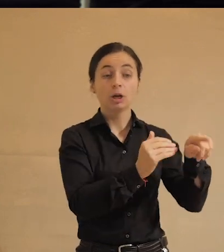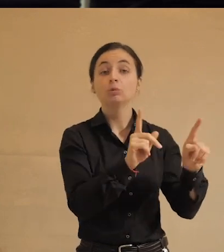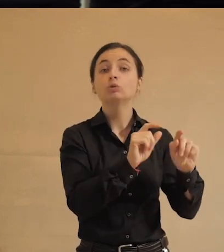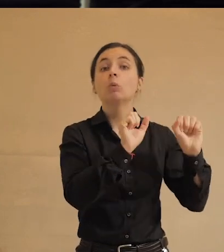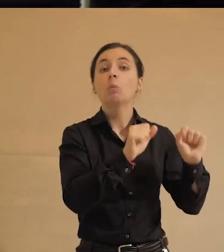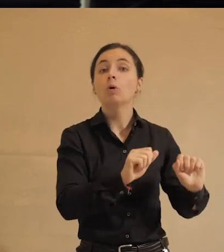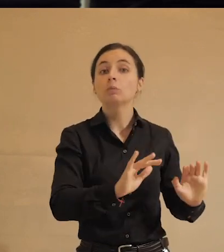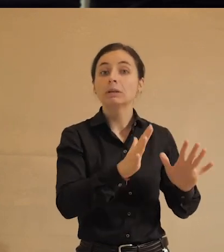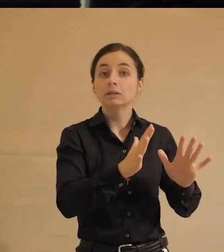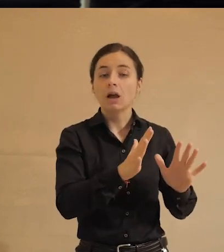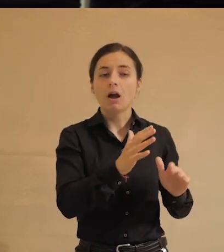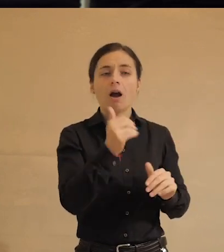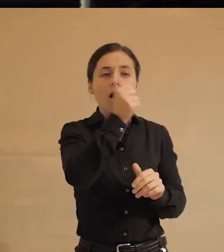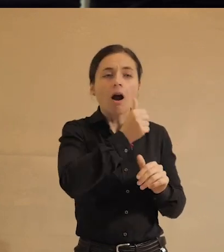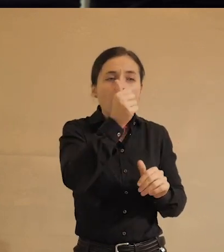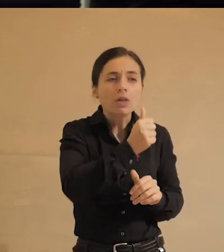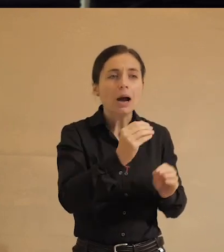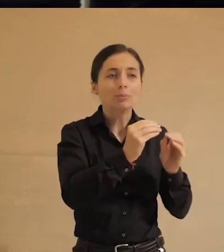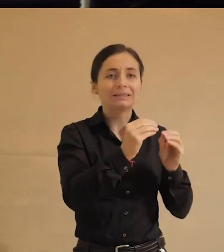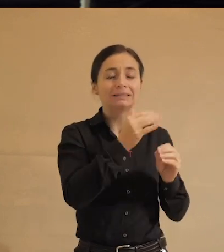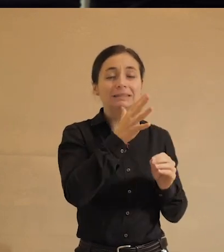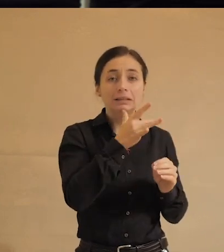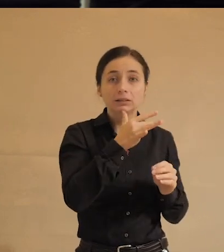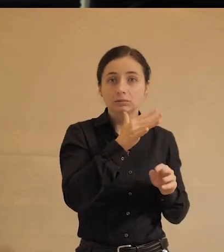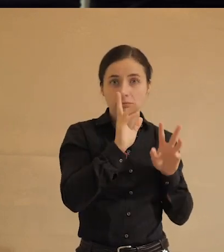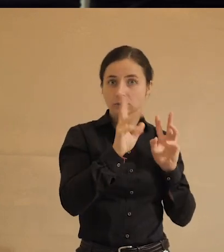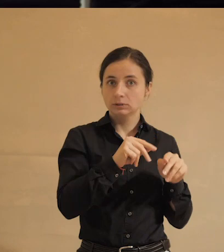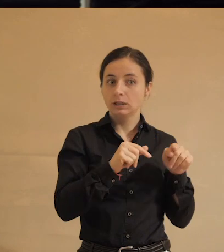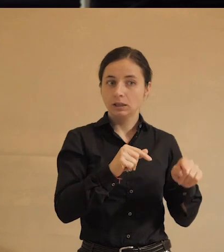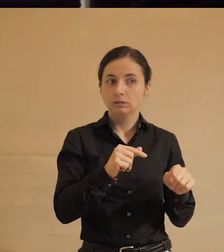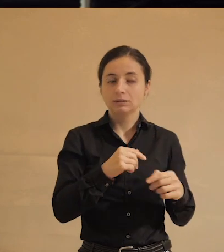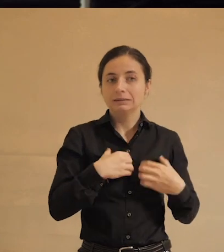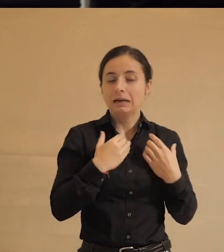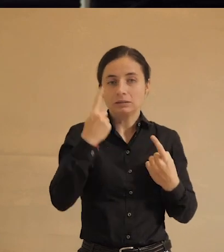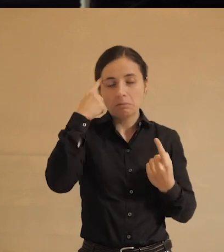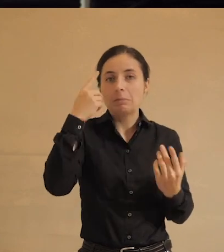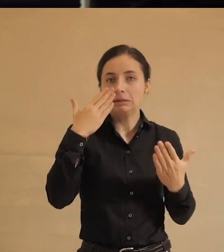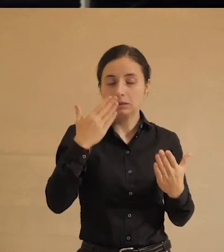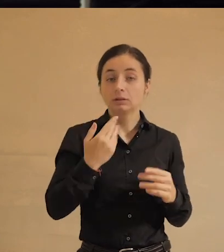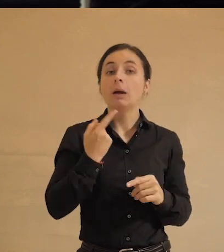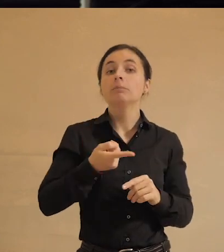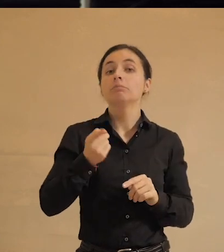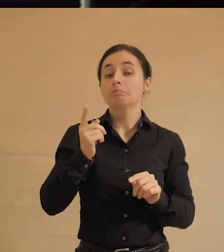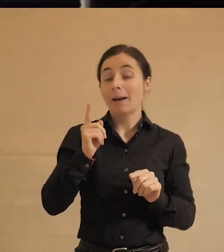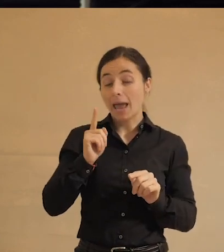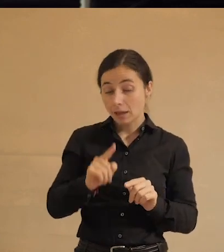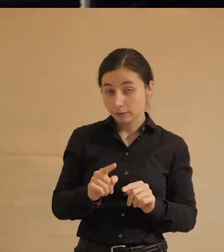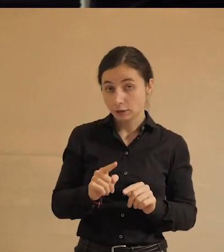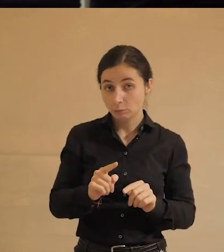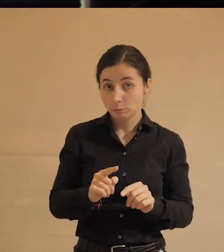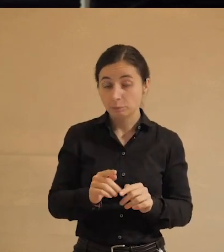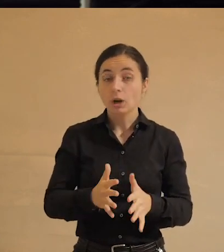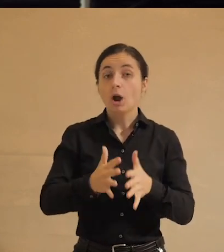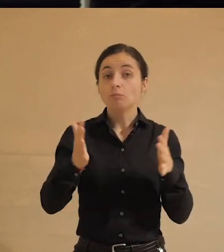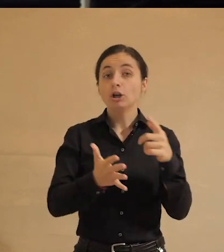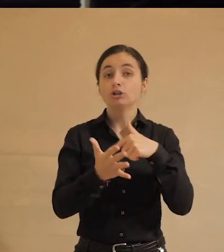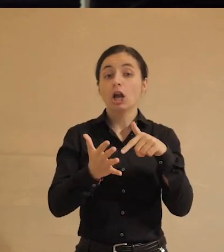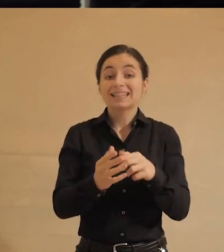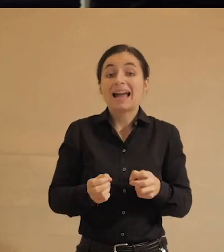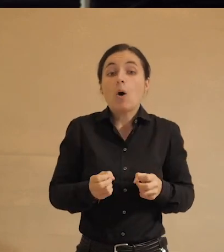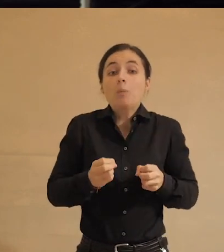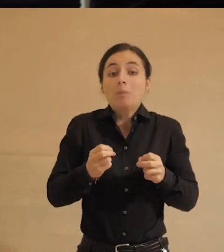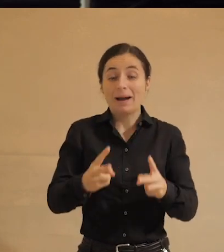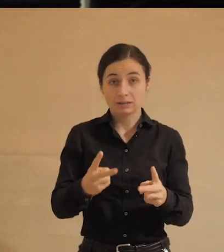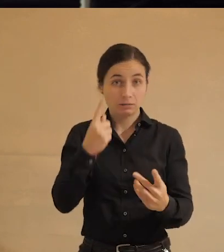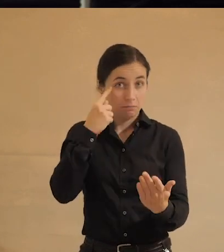происходить годами и десятилетиями, и никто знать не будет. Это страшно даже себе представить. Поэтому представление о том, что большие города опасные,